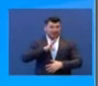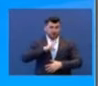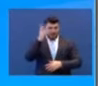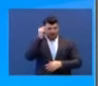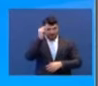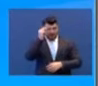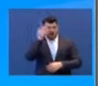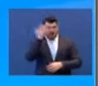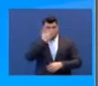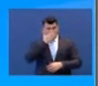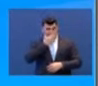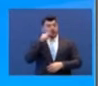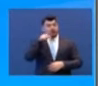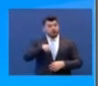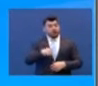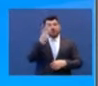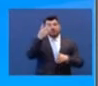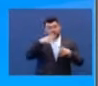σε δύο υποτμήματα